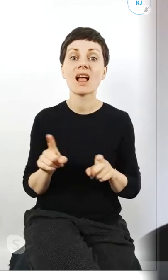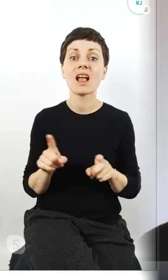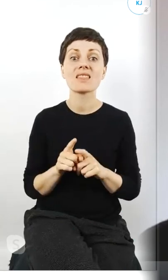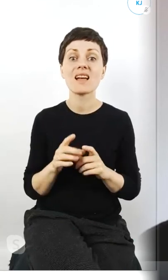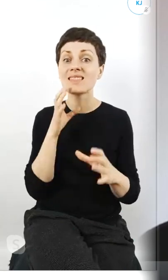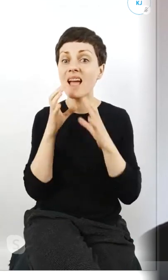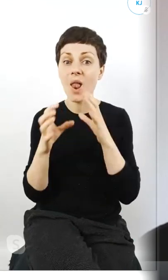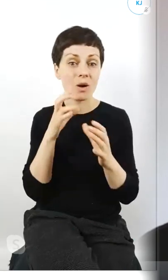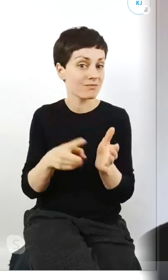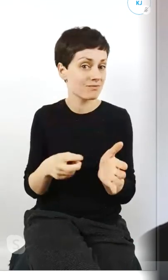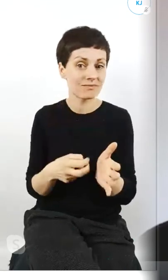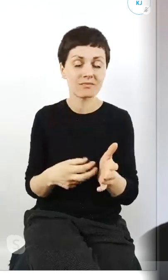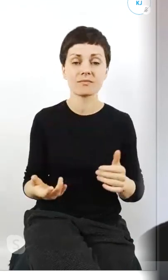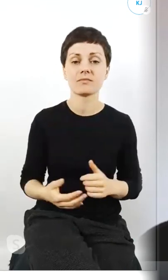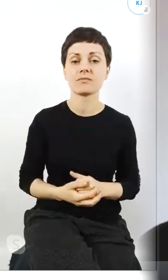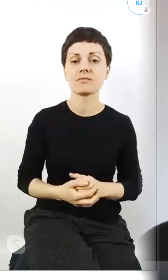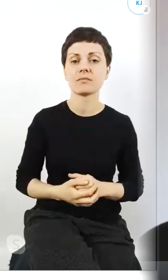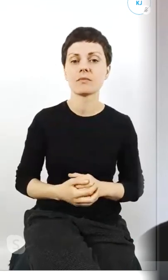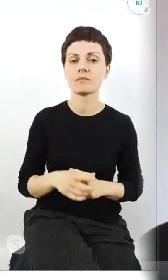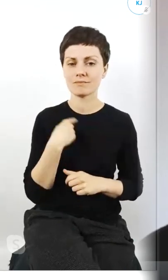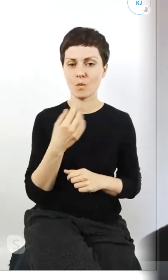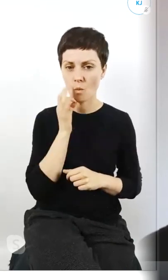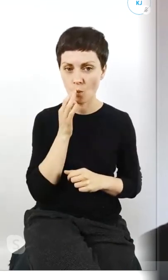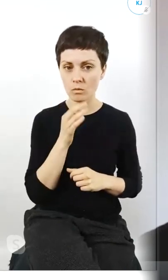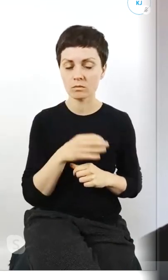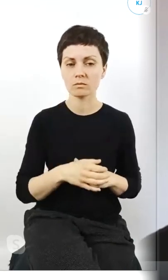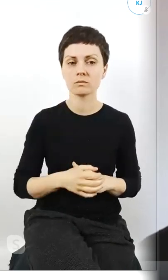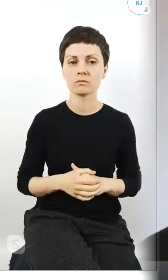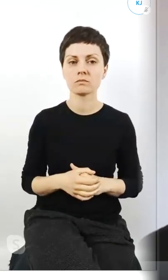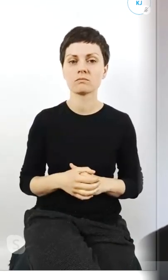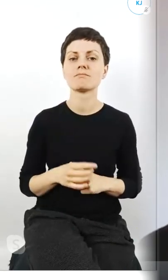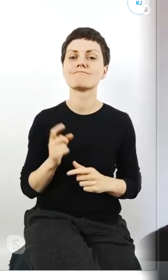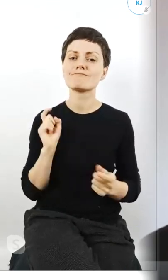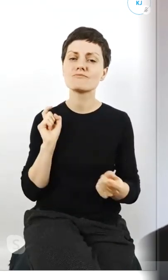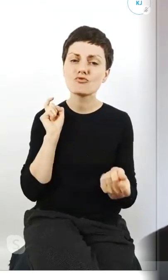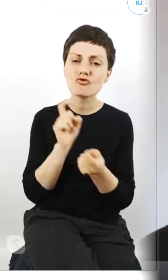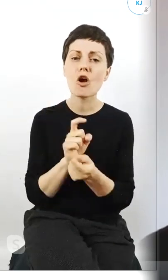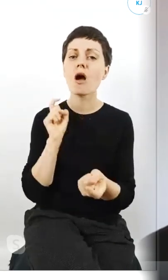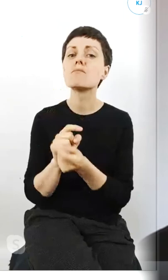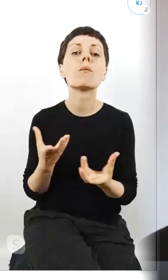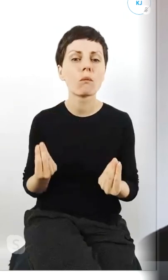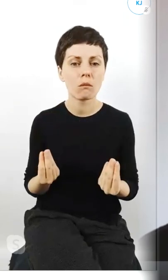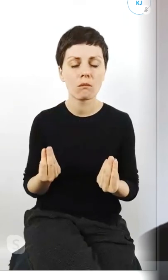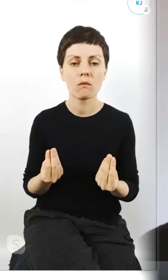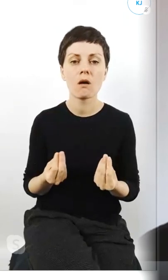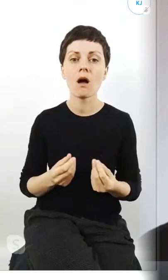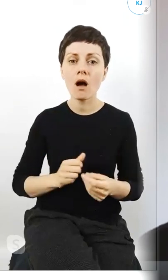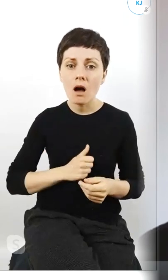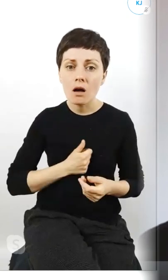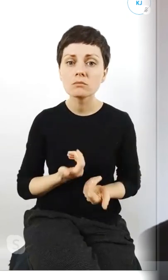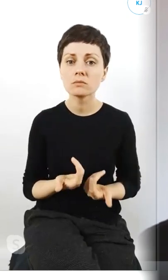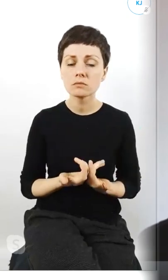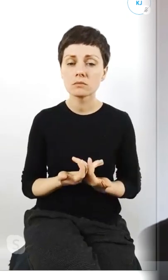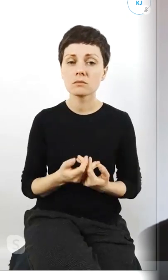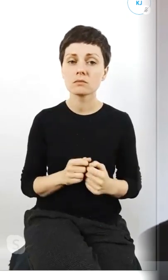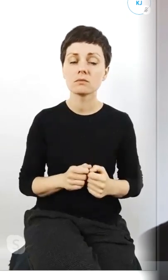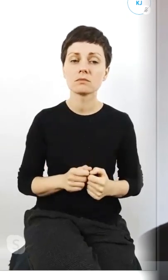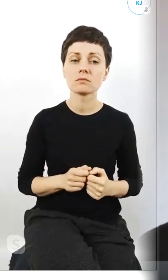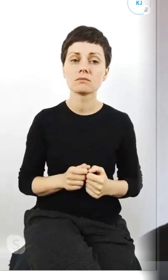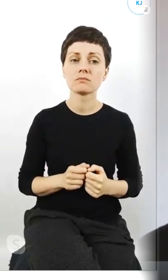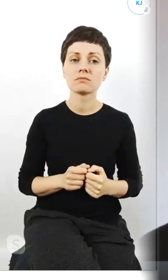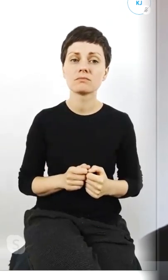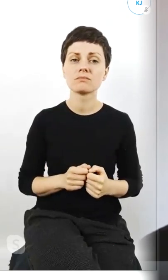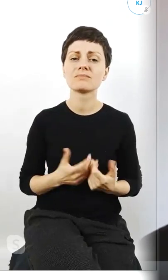tak my tutaj młodzi protestujemy po to aby przede wszystkim jakby